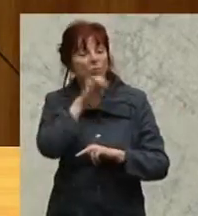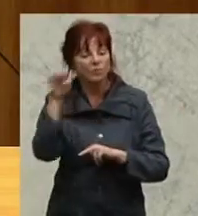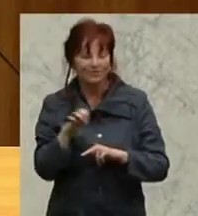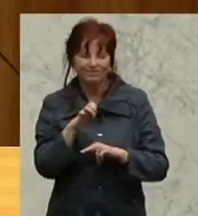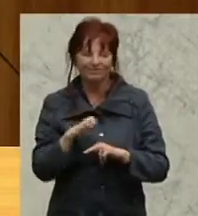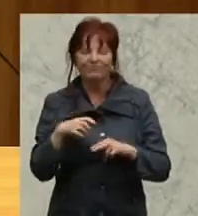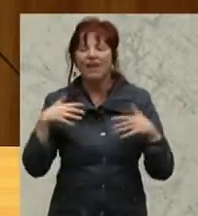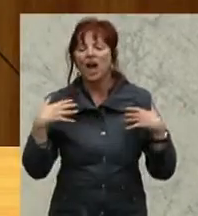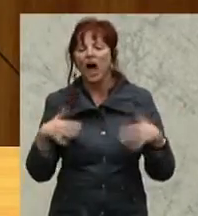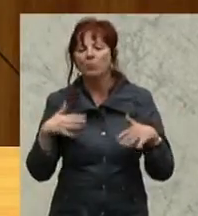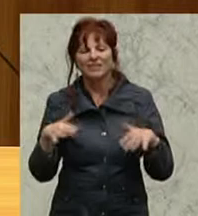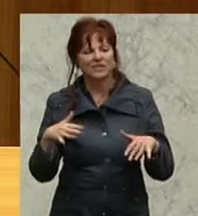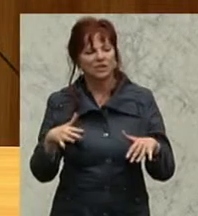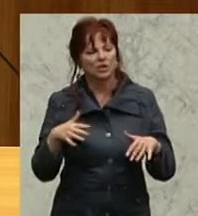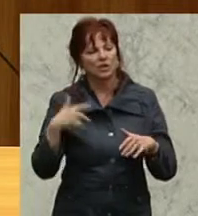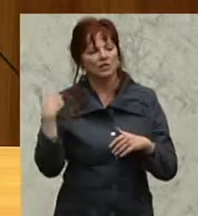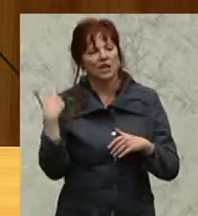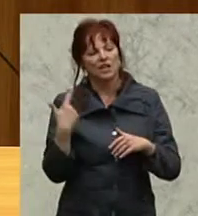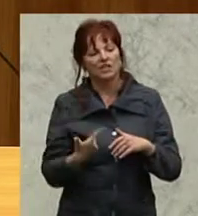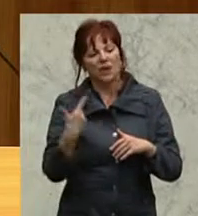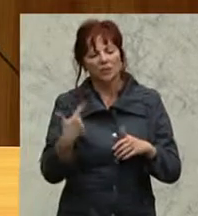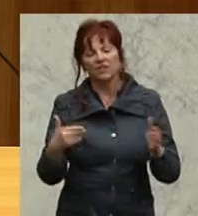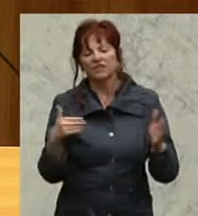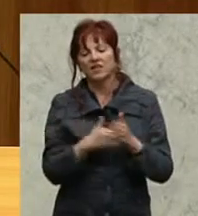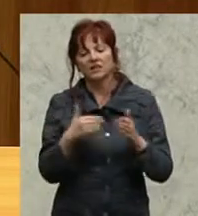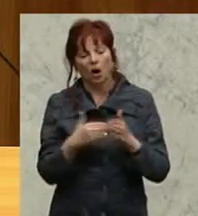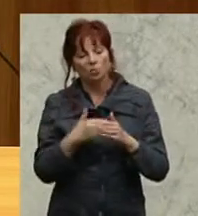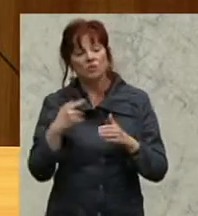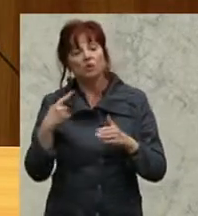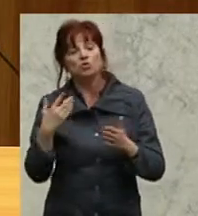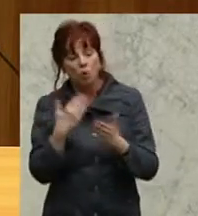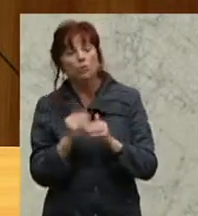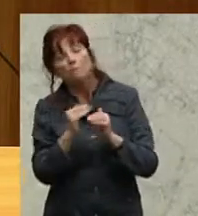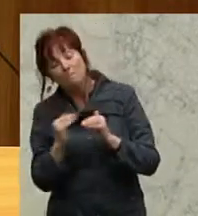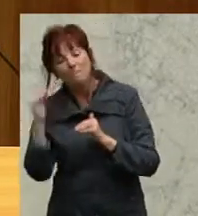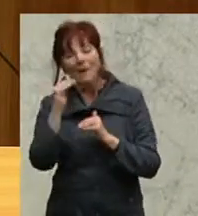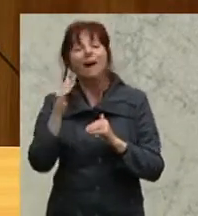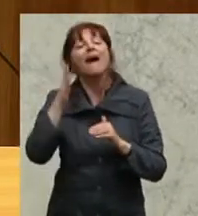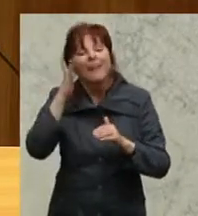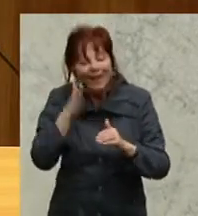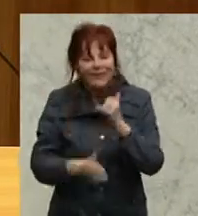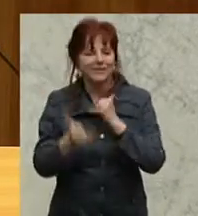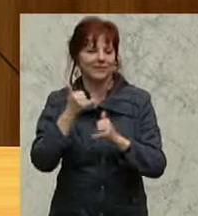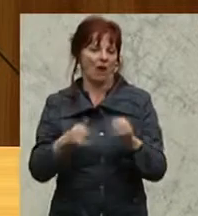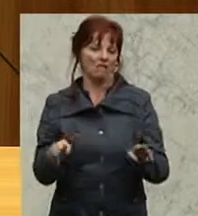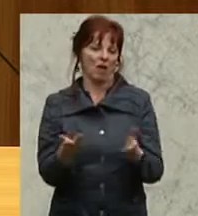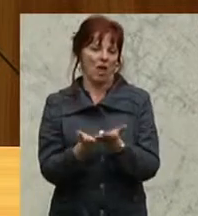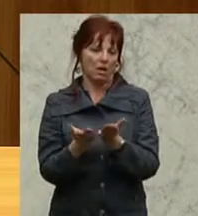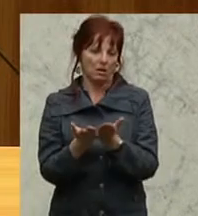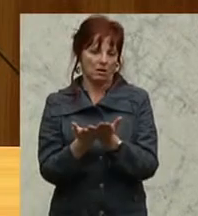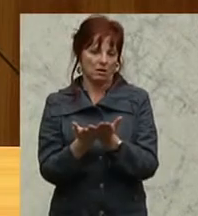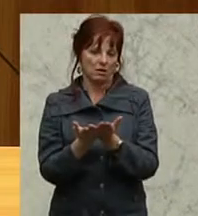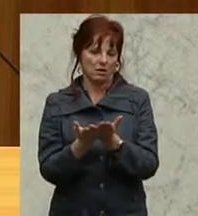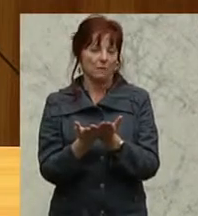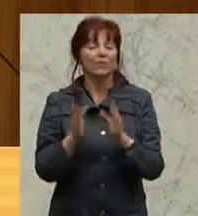.172 gestiegen im Vergleich zum Vormonat des letzten Jahres. Da sind immer um 10,1